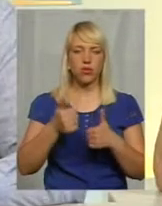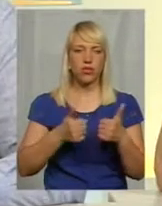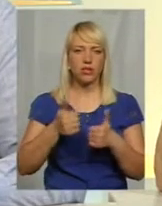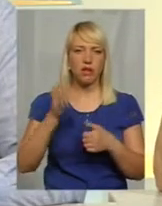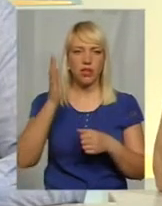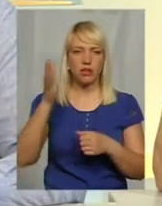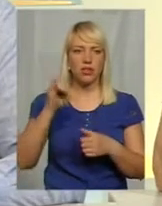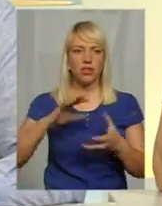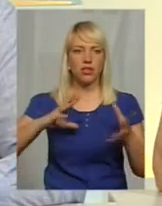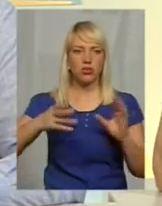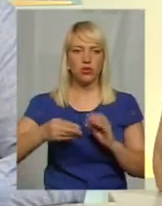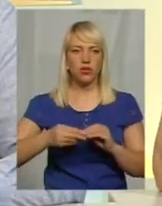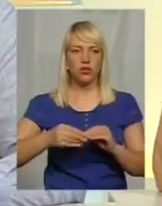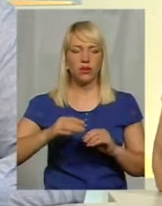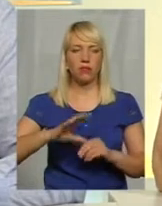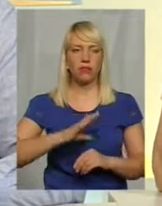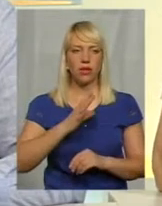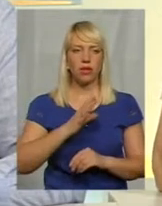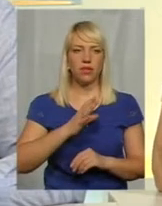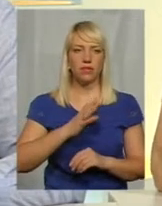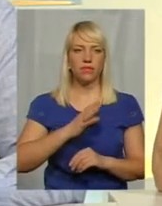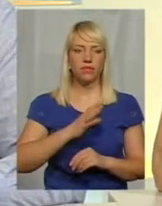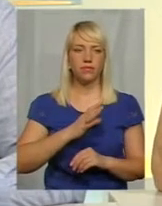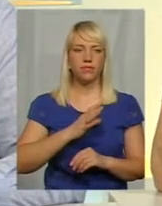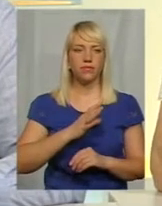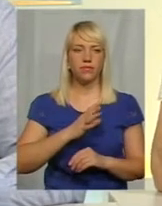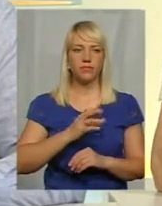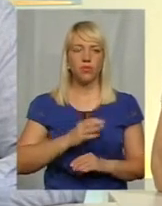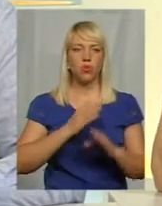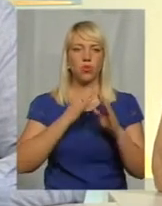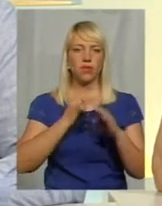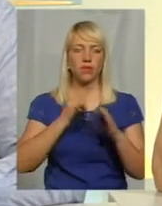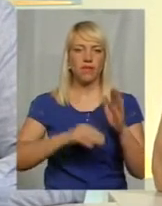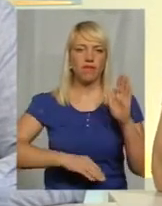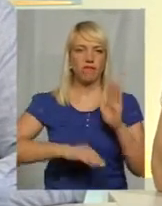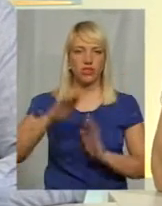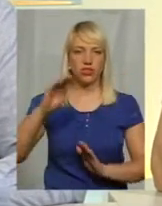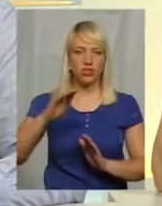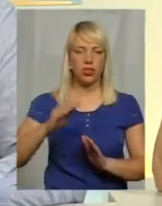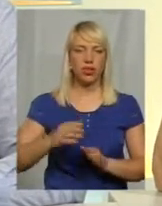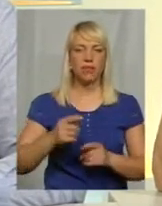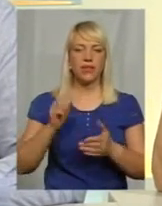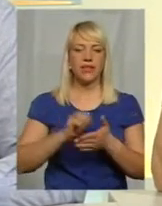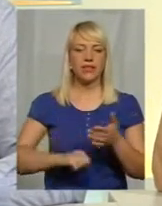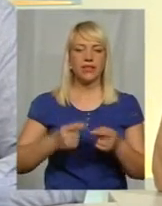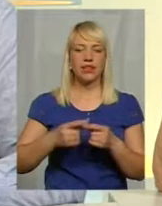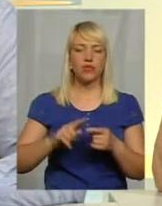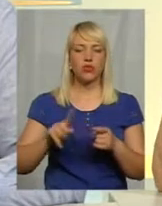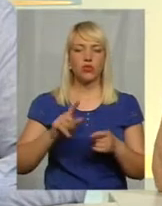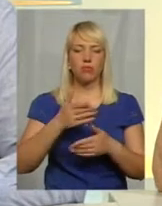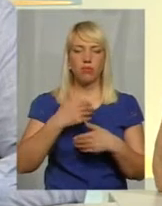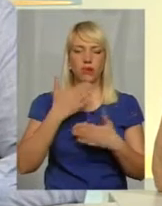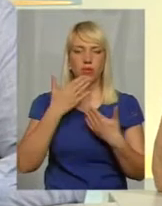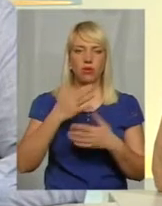результати були, ну, я кажу откровенно, в тейквондо выше. Із-за того, що ми обращались вже